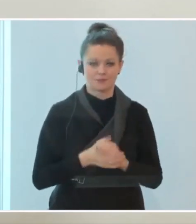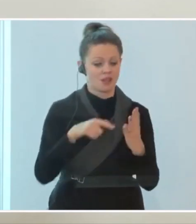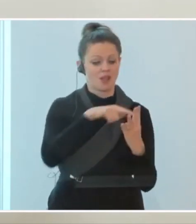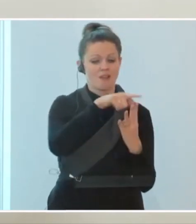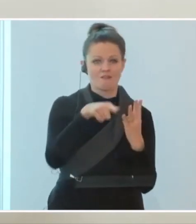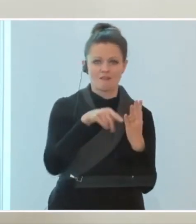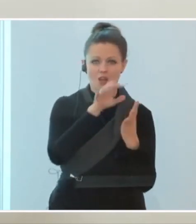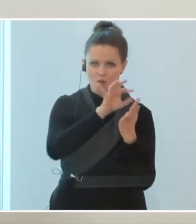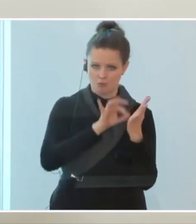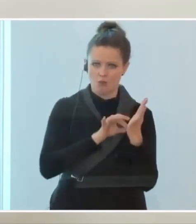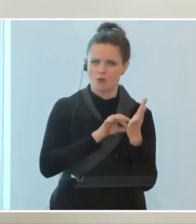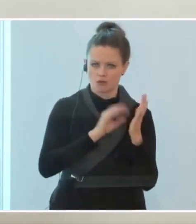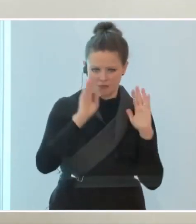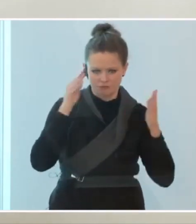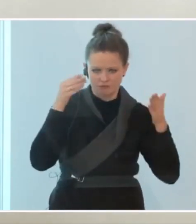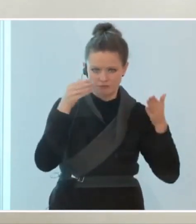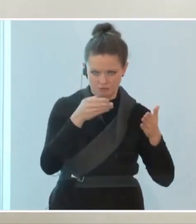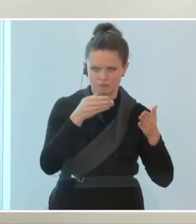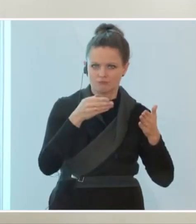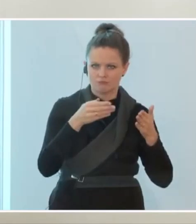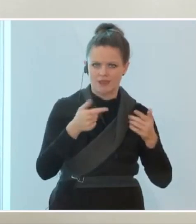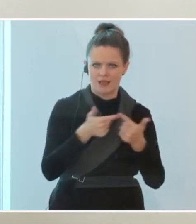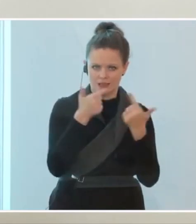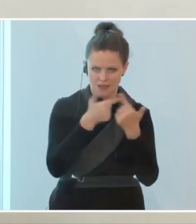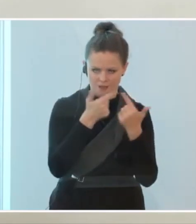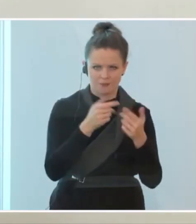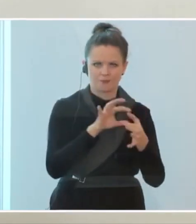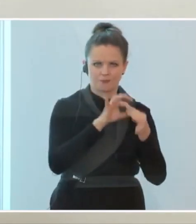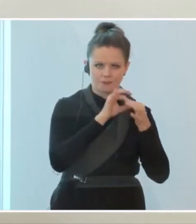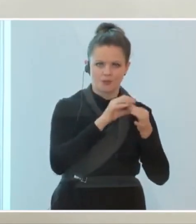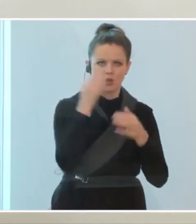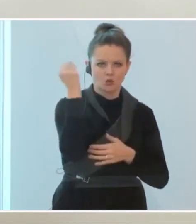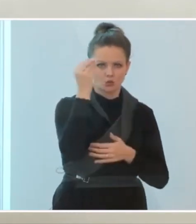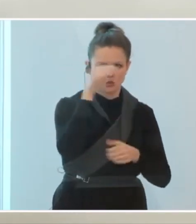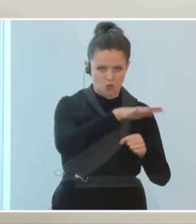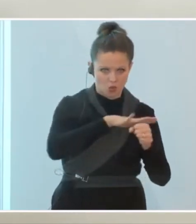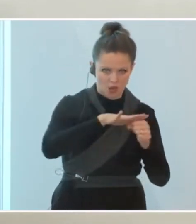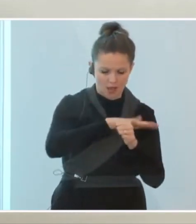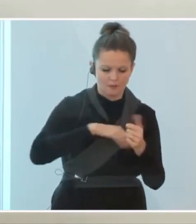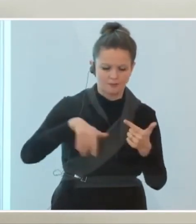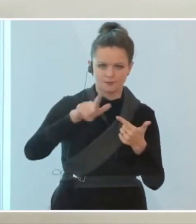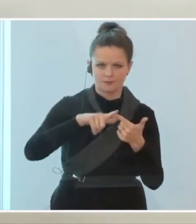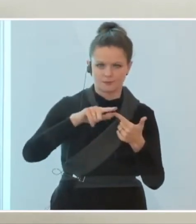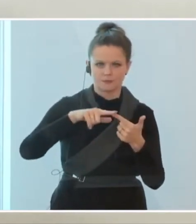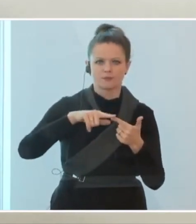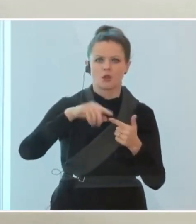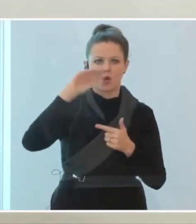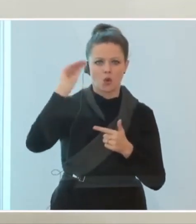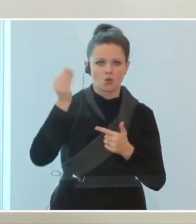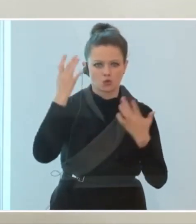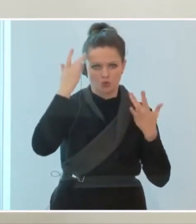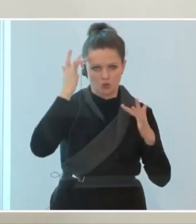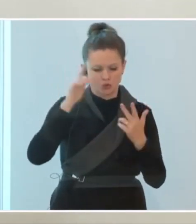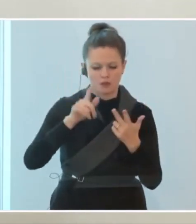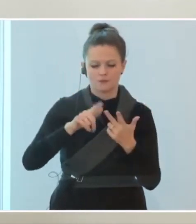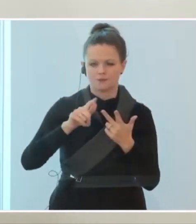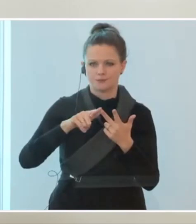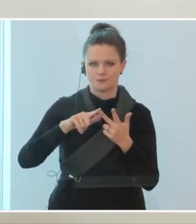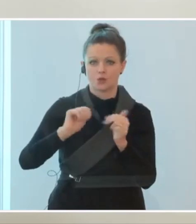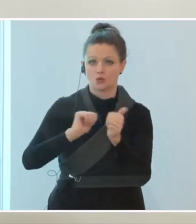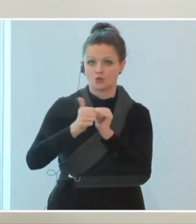eingehen. Das sind erstens einmal die Maßnahmen im schulischen Bereich, zweitens im Kunst und Kulturbereich, drittens im Sportbereich